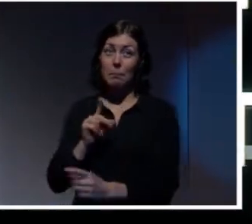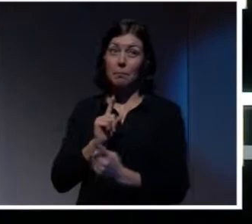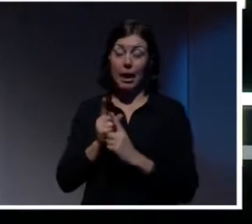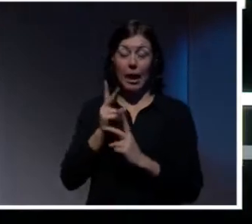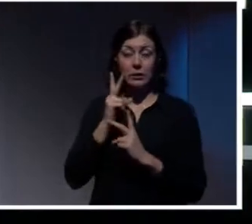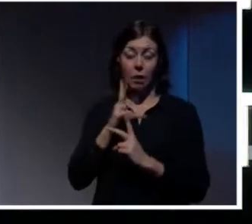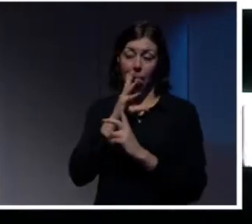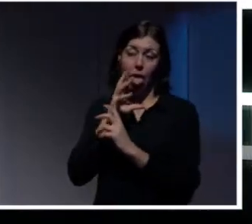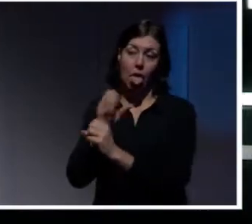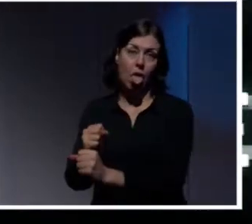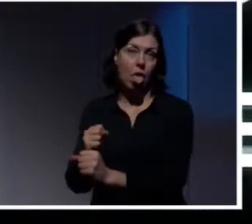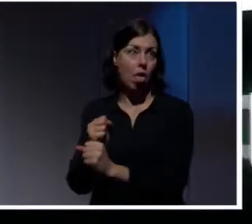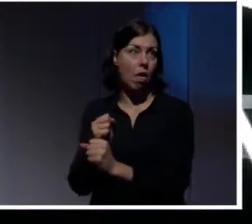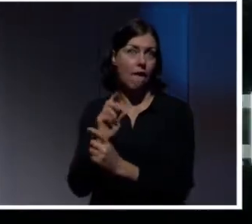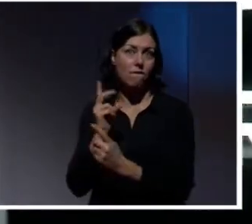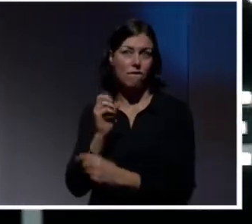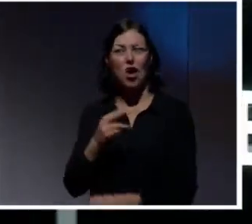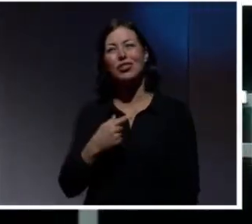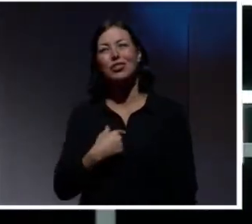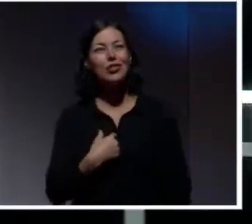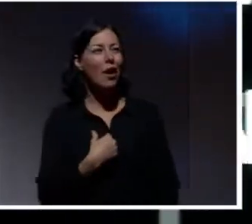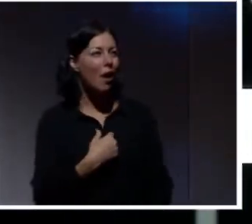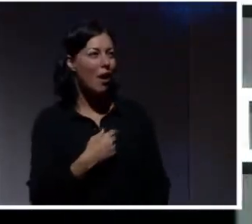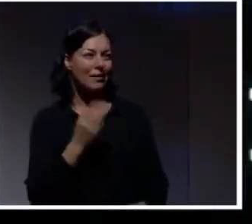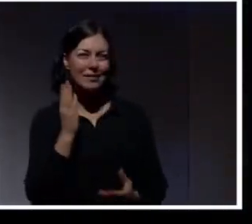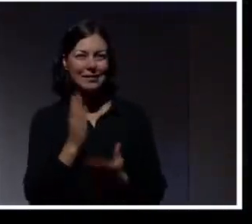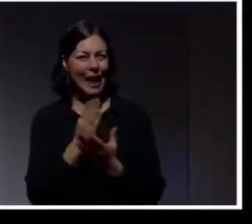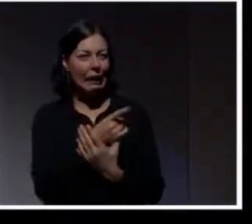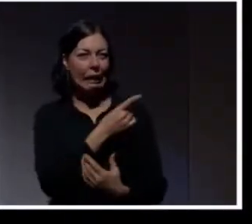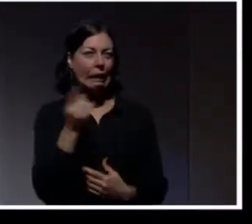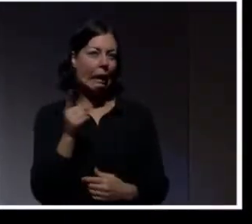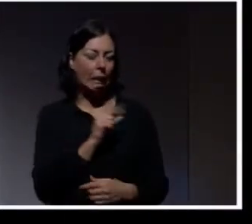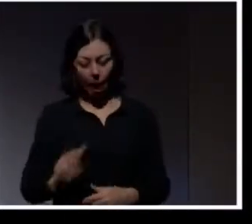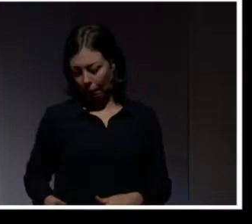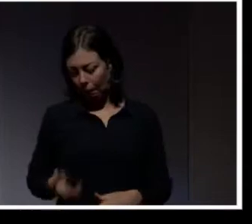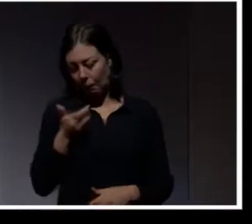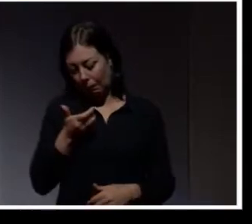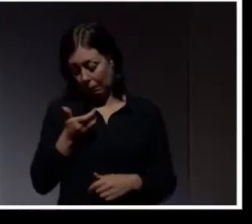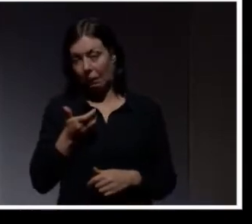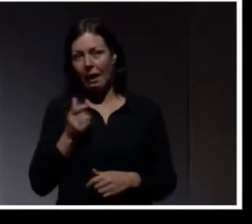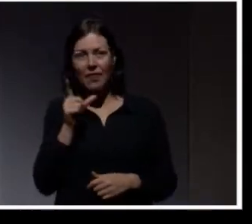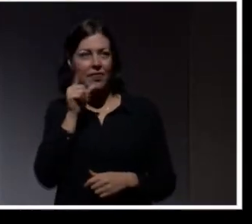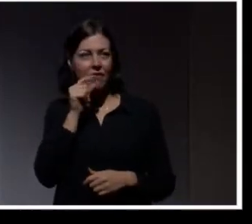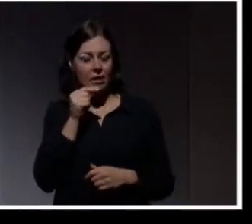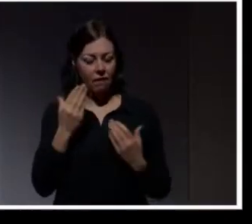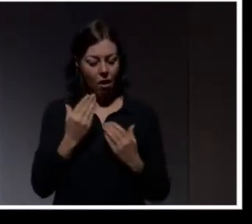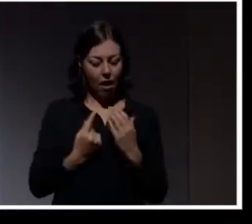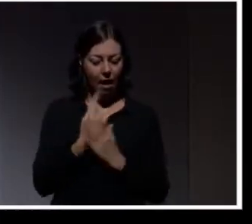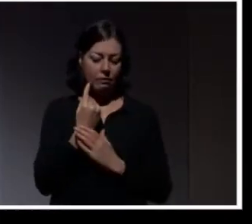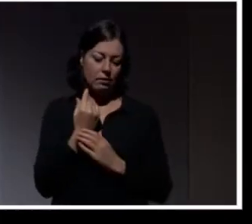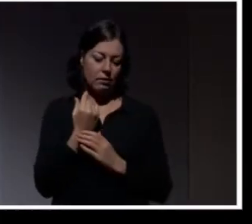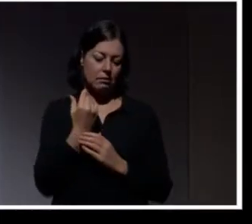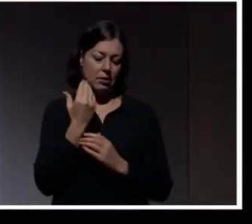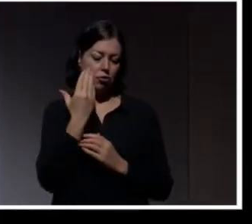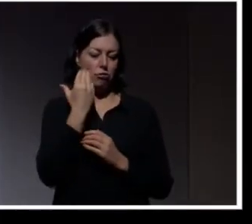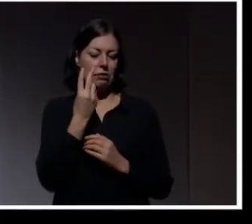Jag gissar att några av er nu sitter ändå och tar den här lilla extra kollen på Twitter och ser om det har hänt någonting sen de första förra 30 sekunderna när